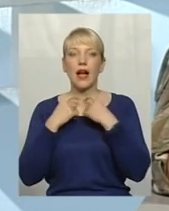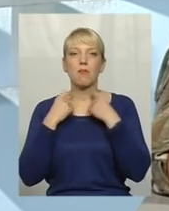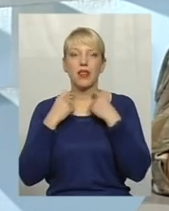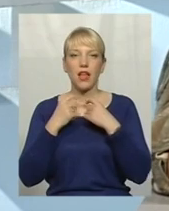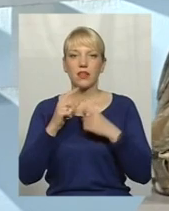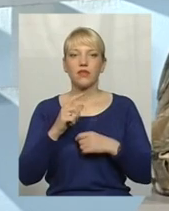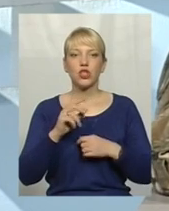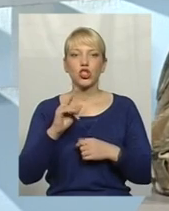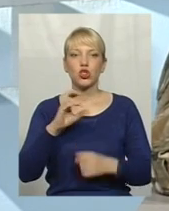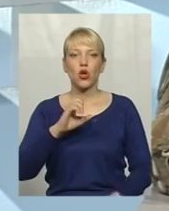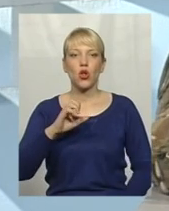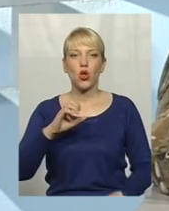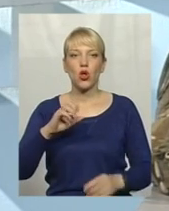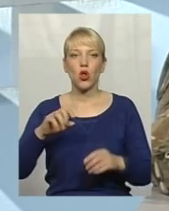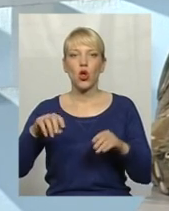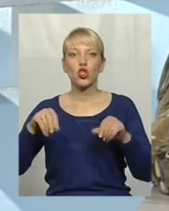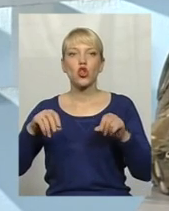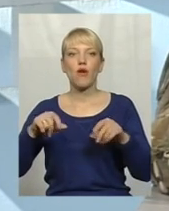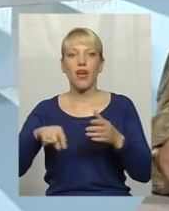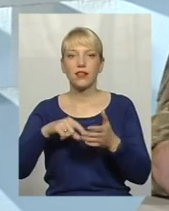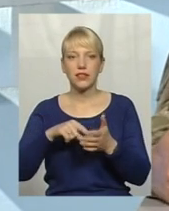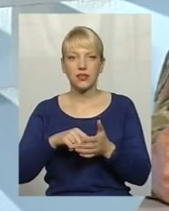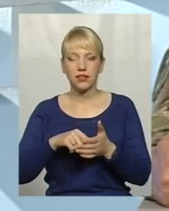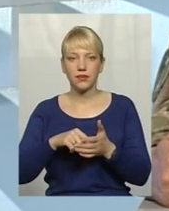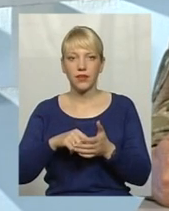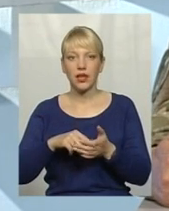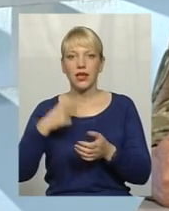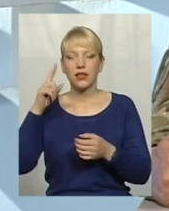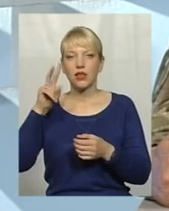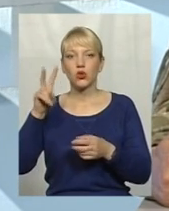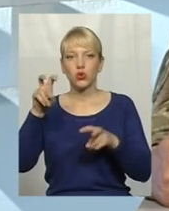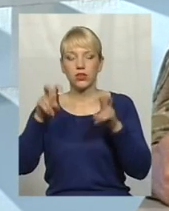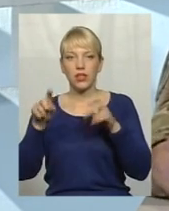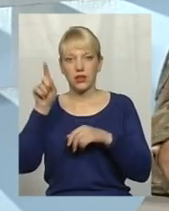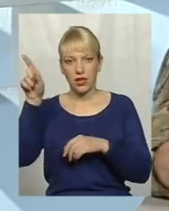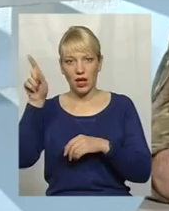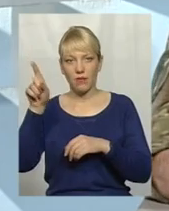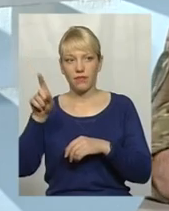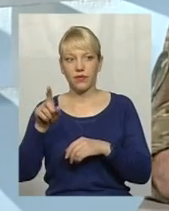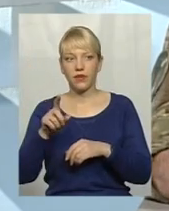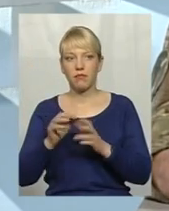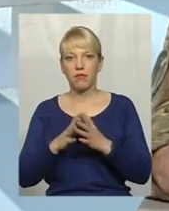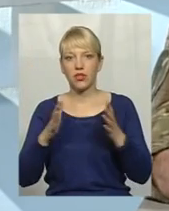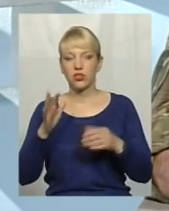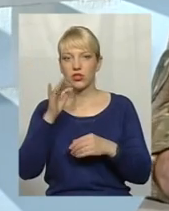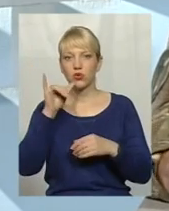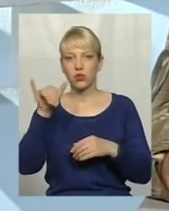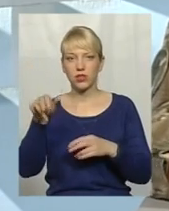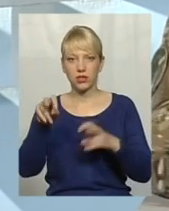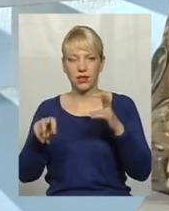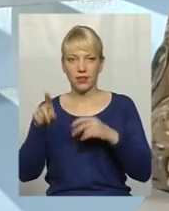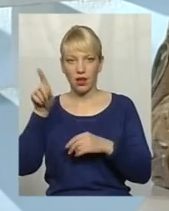знаю, я знаю капелланів, які сидять з хлопцями там більше часу, в них є, вони там